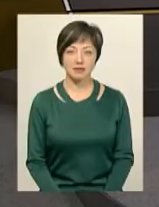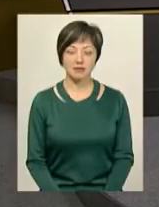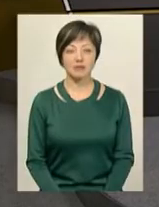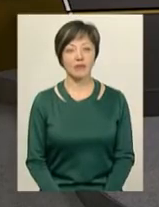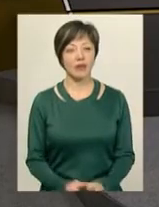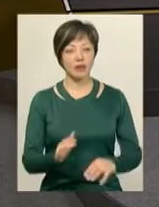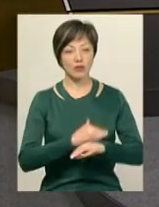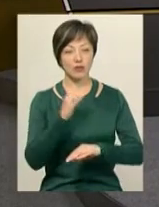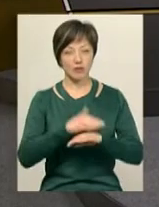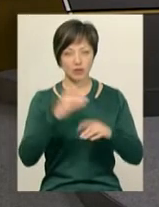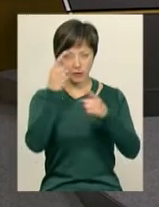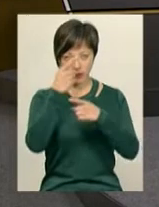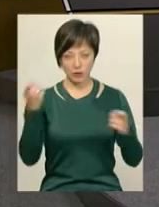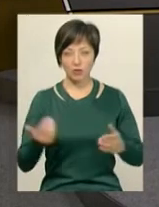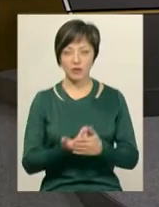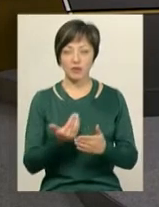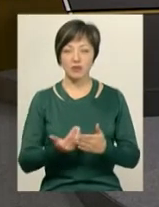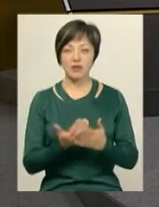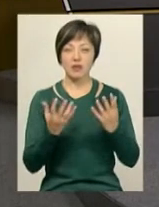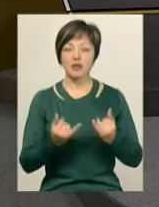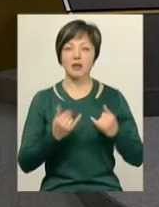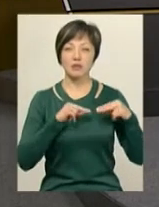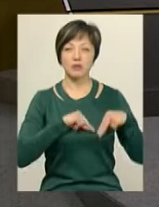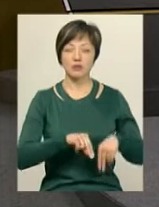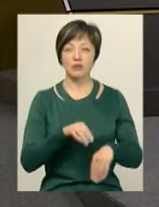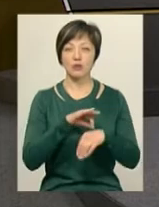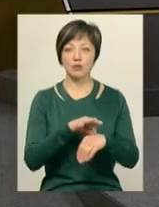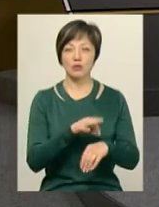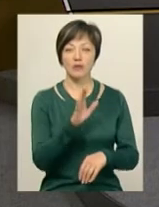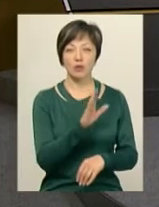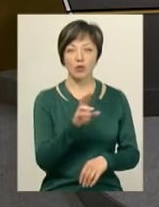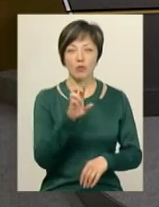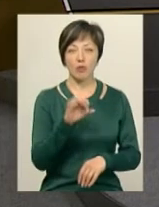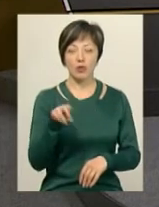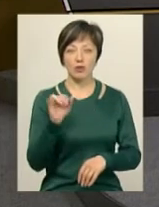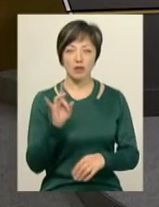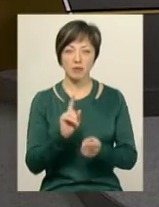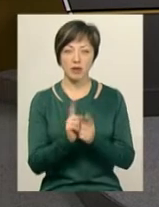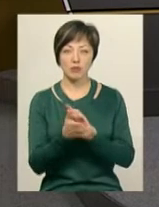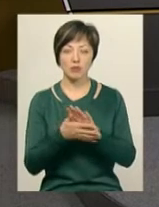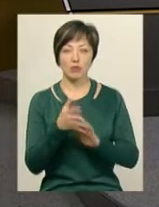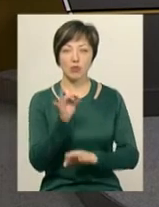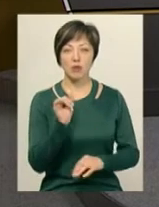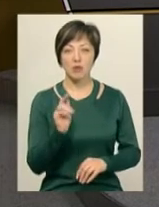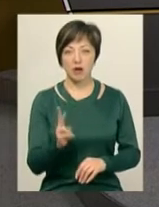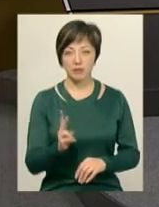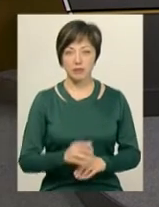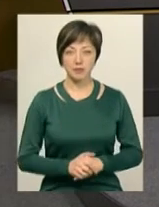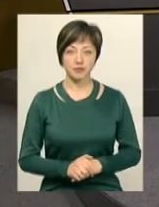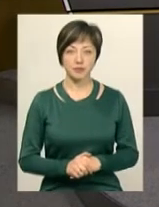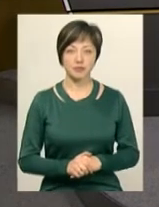Доброго вечора, в ефірі інформаційний випуск новин. У студії для вас працює ведуча Вікторія Бондар, переклад на жестову мову Ольги Рибак.